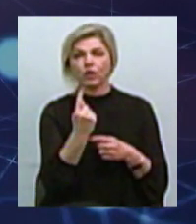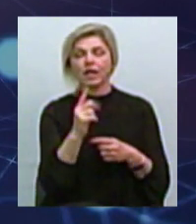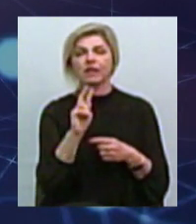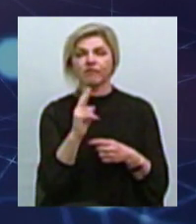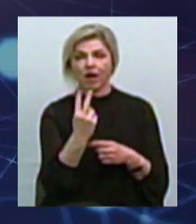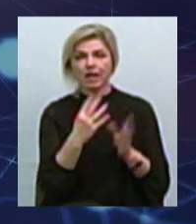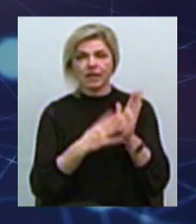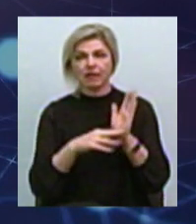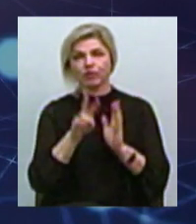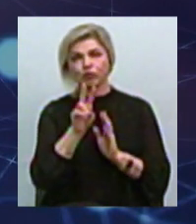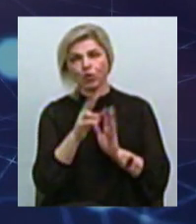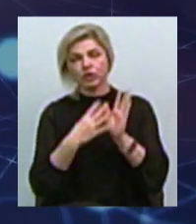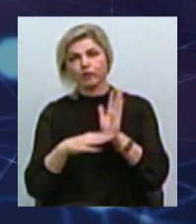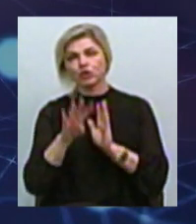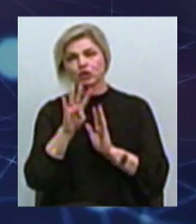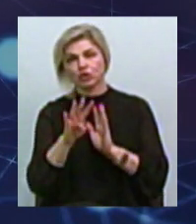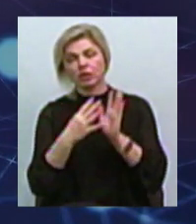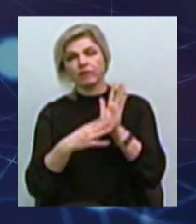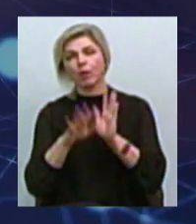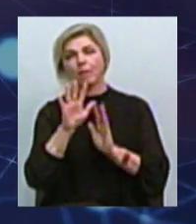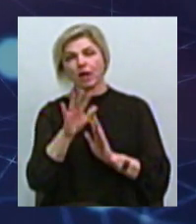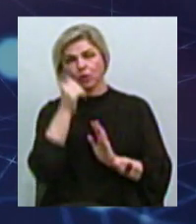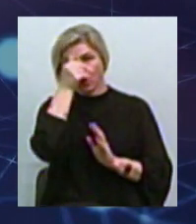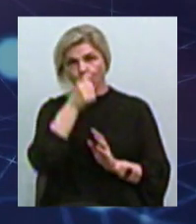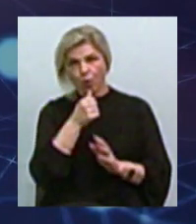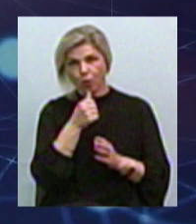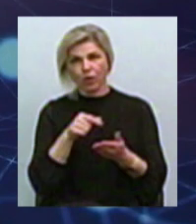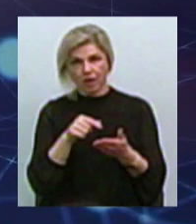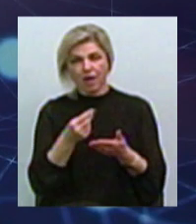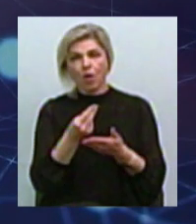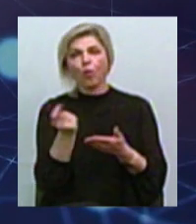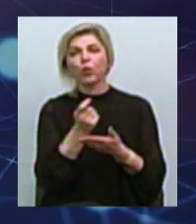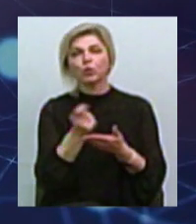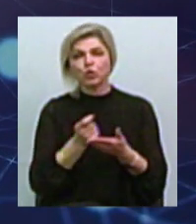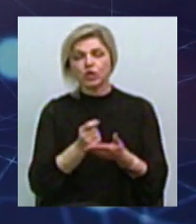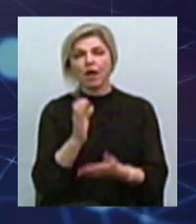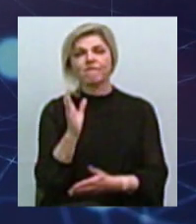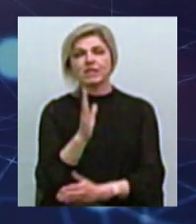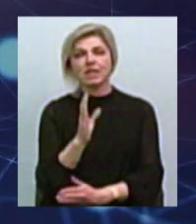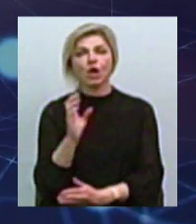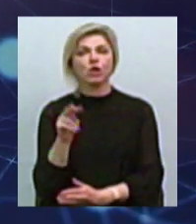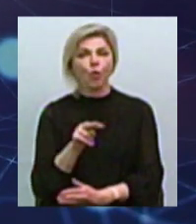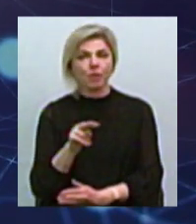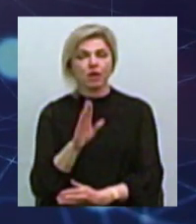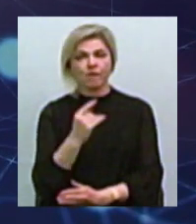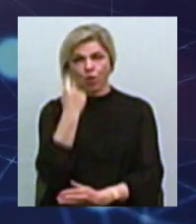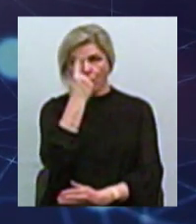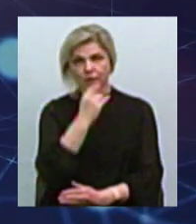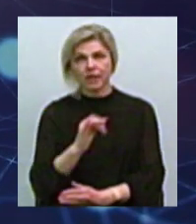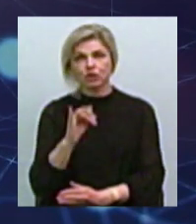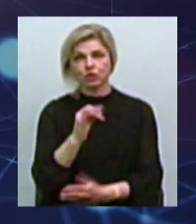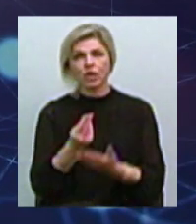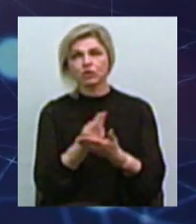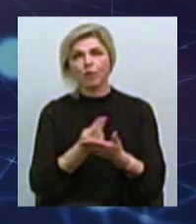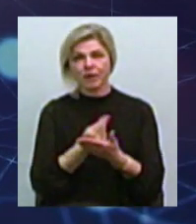92, 94, 95 року зразків Художник Василій Лопата у образі історичних діячів фактично